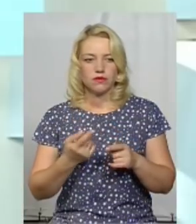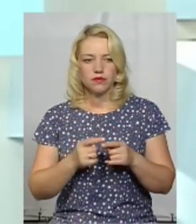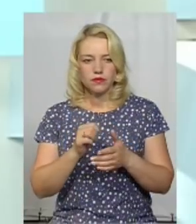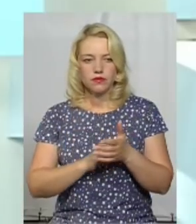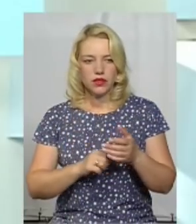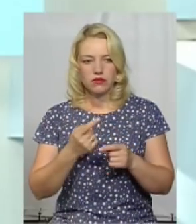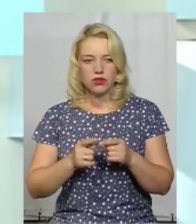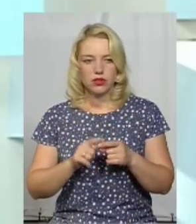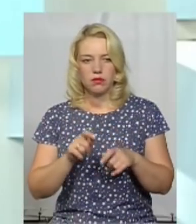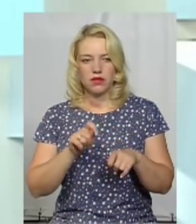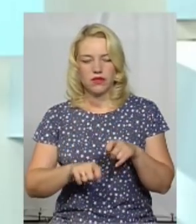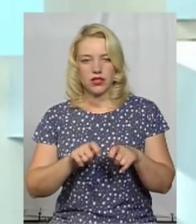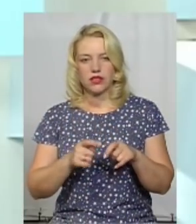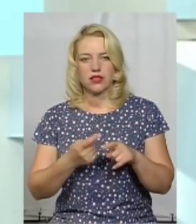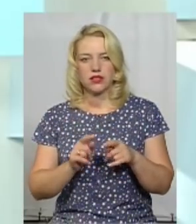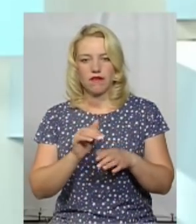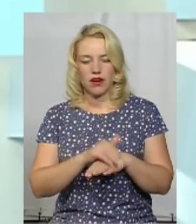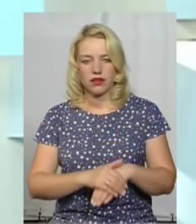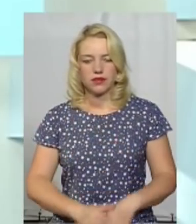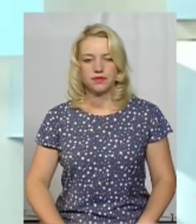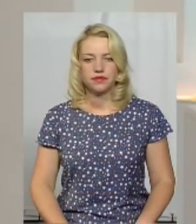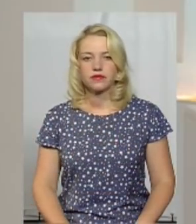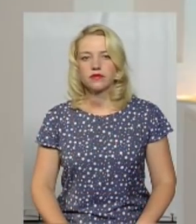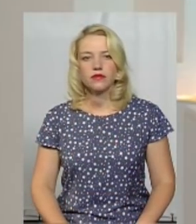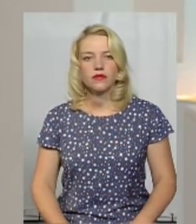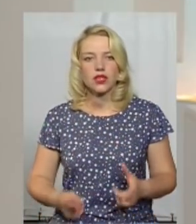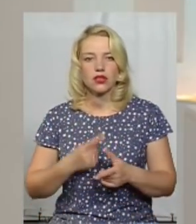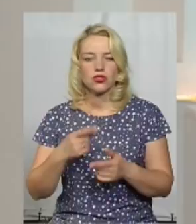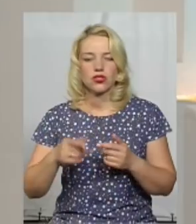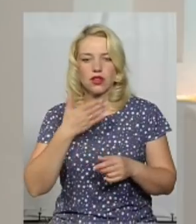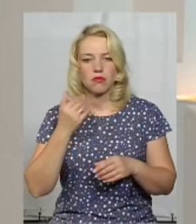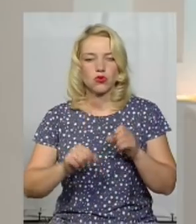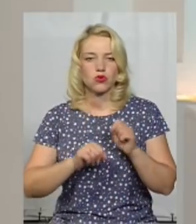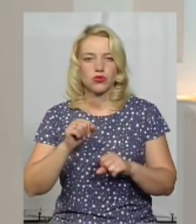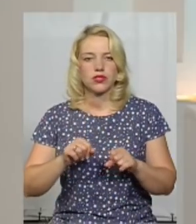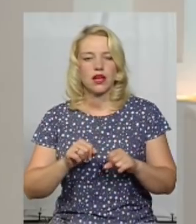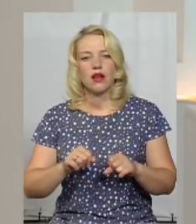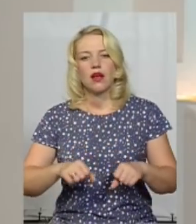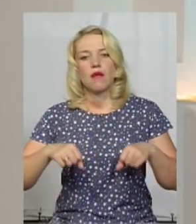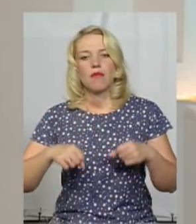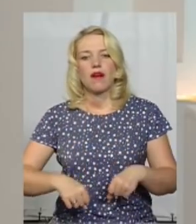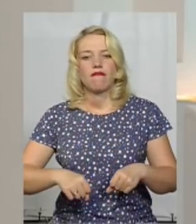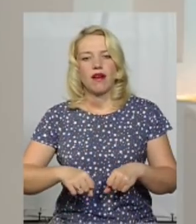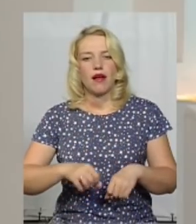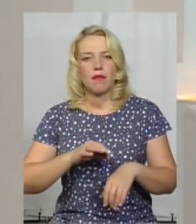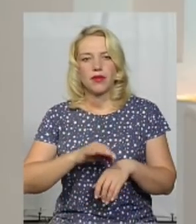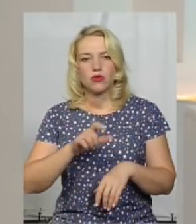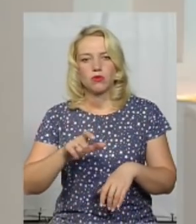приводу цього перевірені ці факти. Чи не порушуються права підопічних в плані